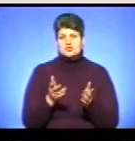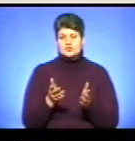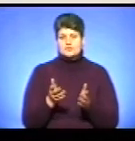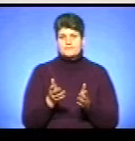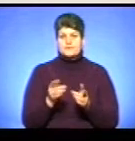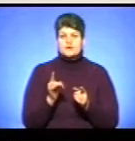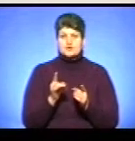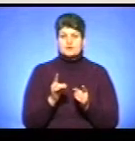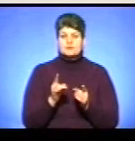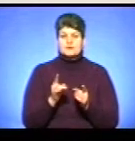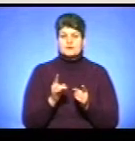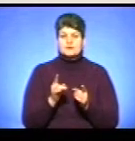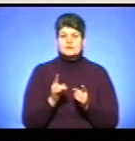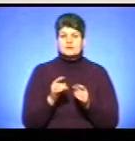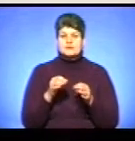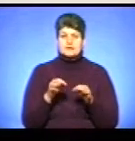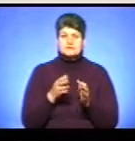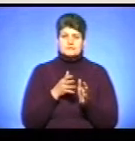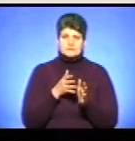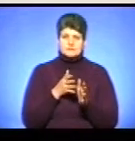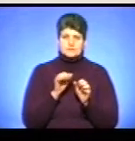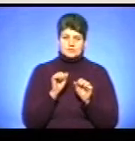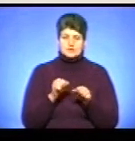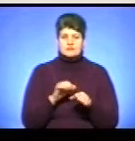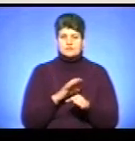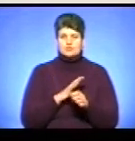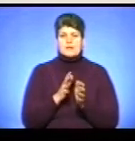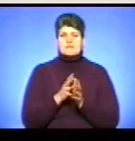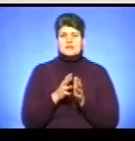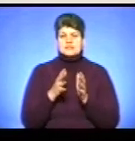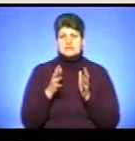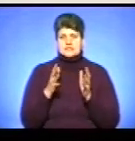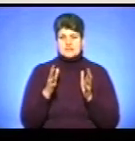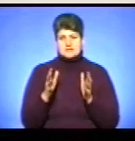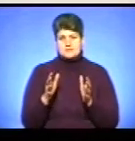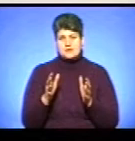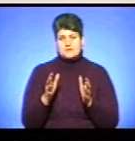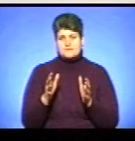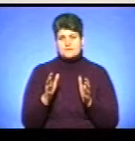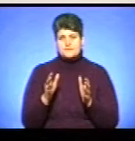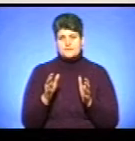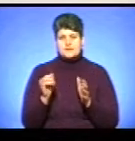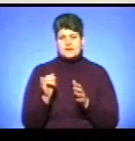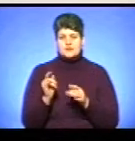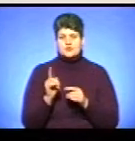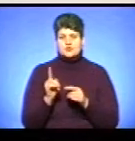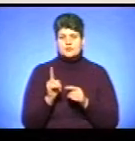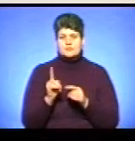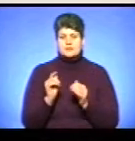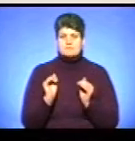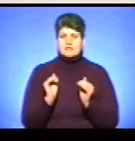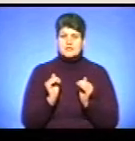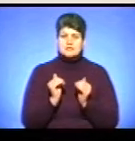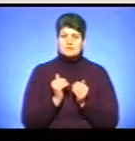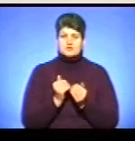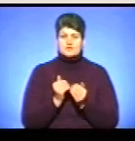пропускна здатність була максимальною, і щоб мінімізувати